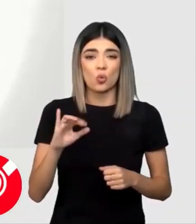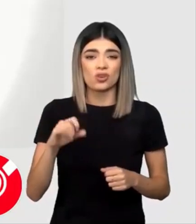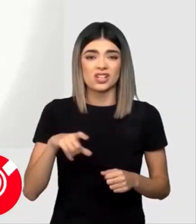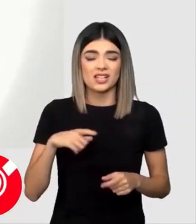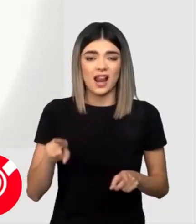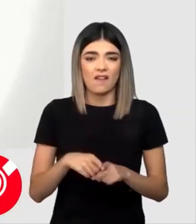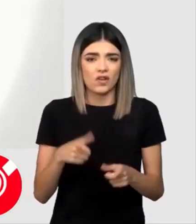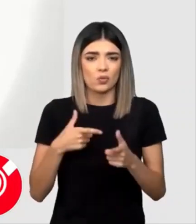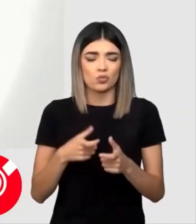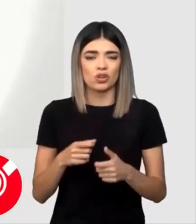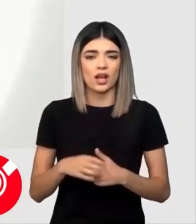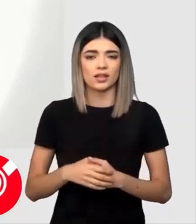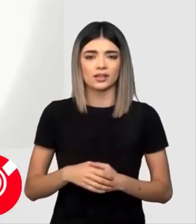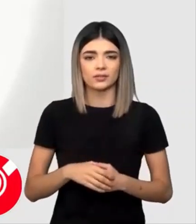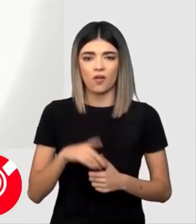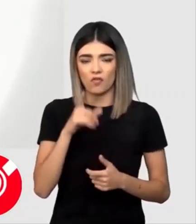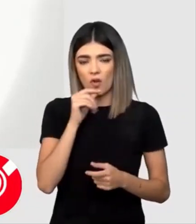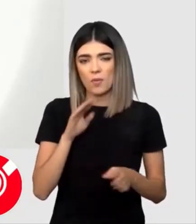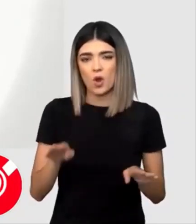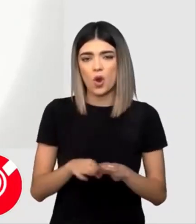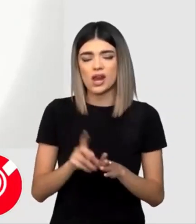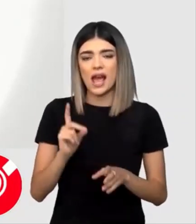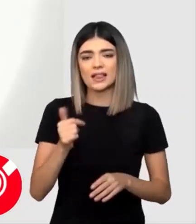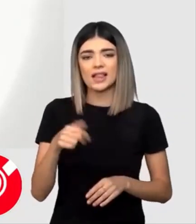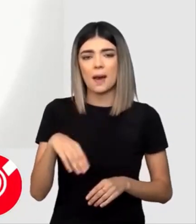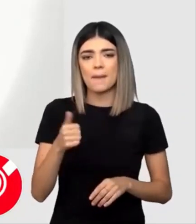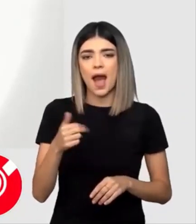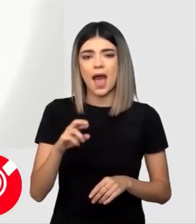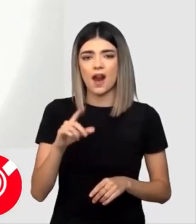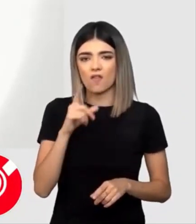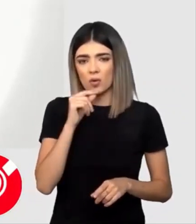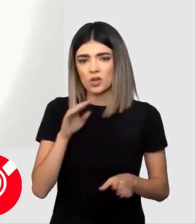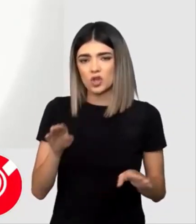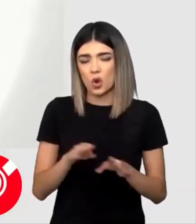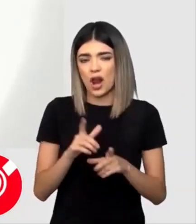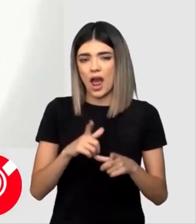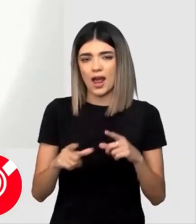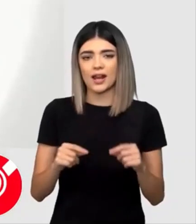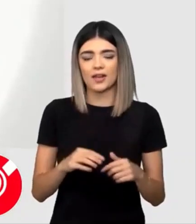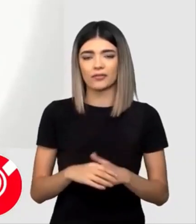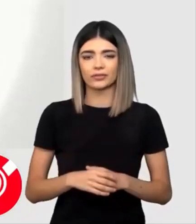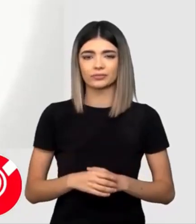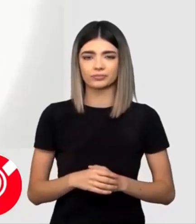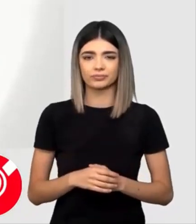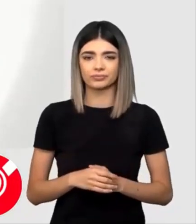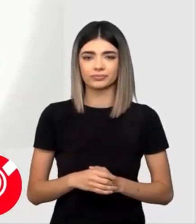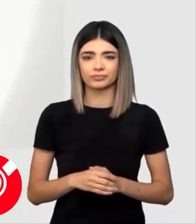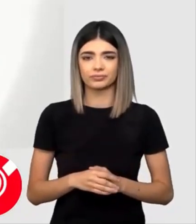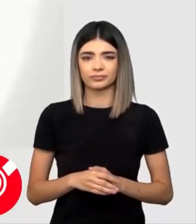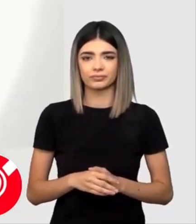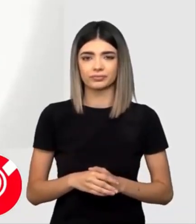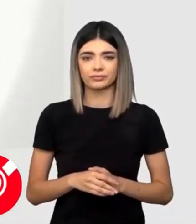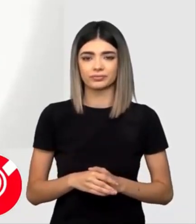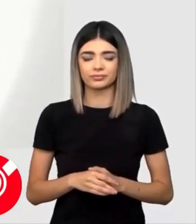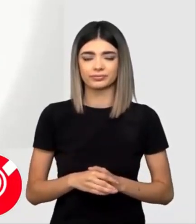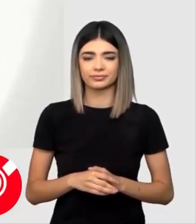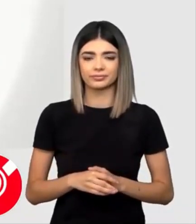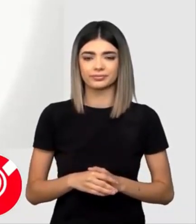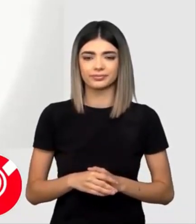fost deja împușcați. Subiectul a fost discutat de colega mea, Tamara Ceaicovschi, cu Cătălina Rădulescu, avocate Agent Green.